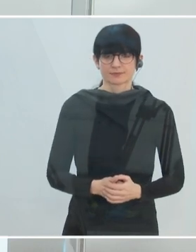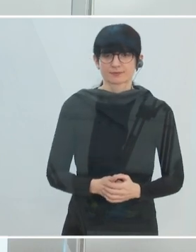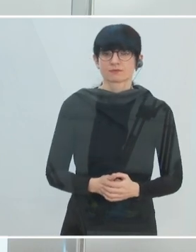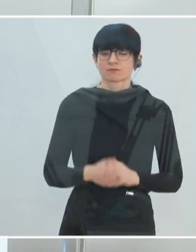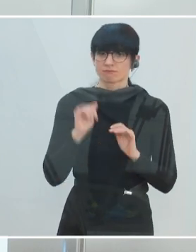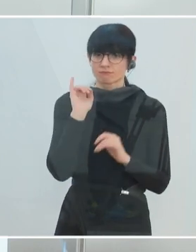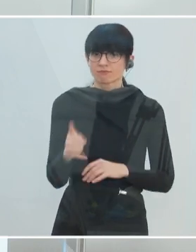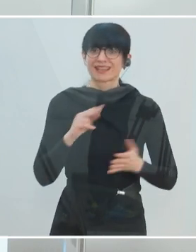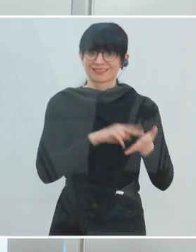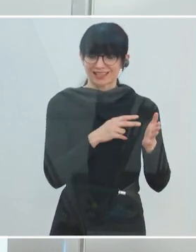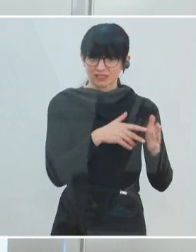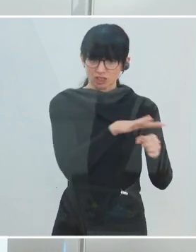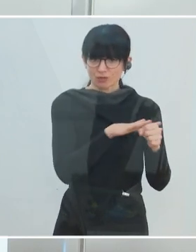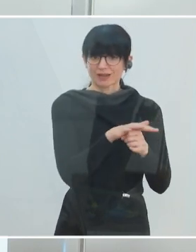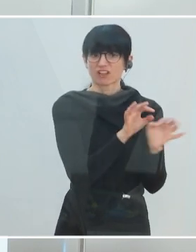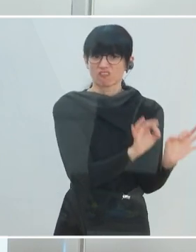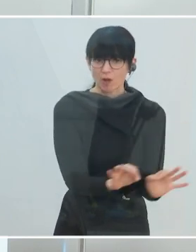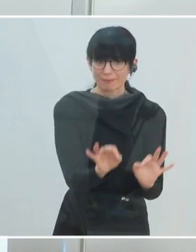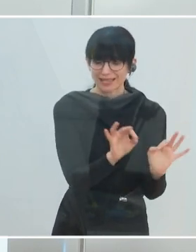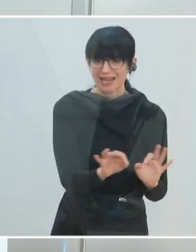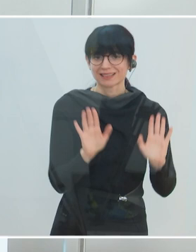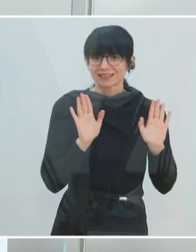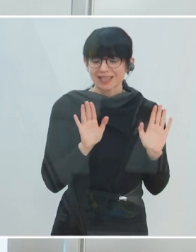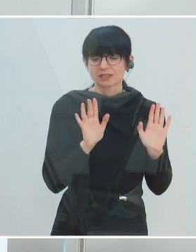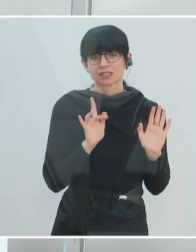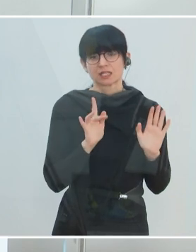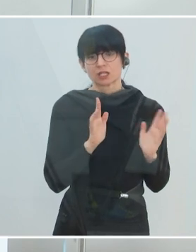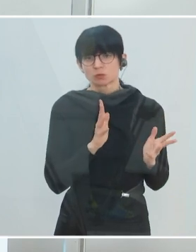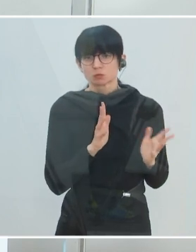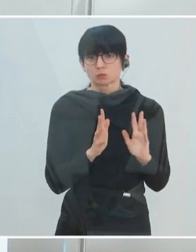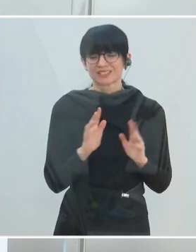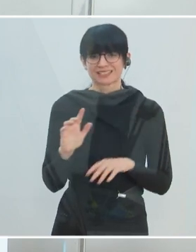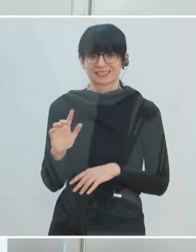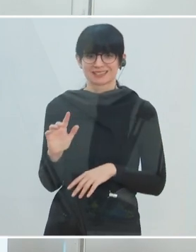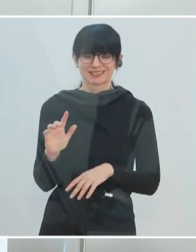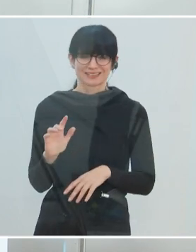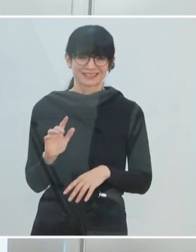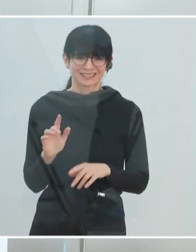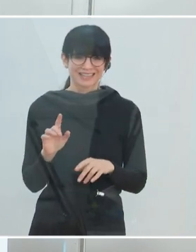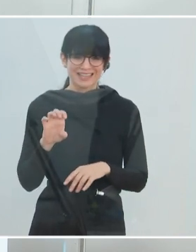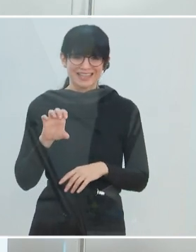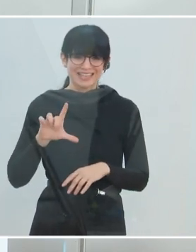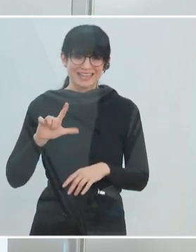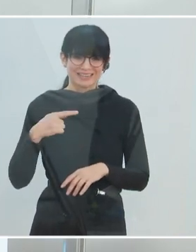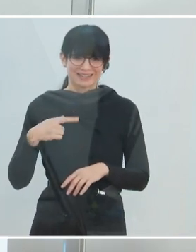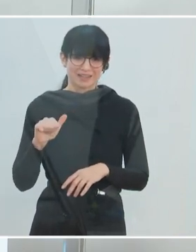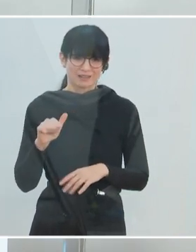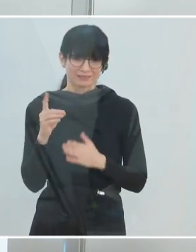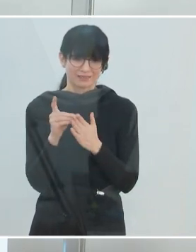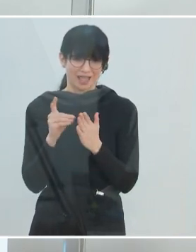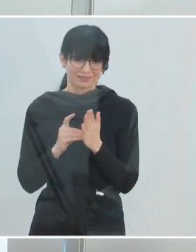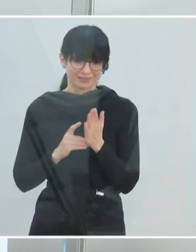wie gesagt, der technische Bereich ist in Vorbereitung und ist auf Kurs grundsätzlich. Das Zweite sind die ELGA-Daten. Sie haben angesprochen